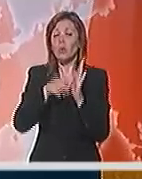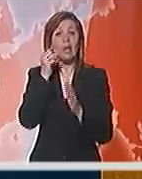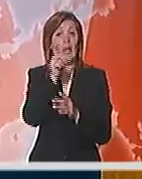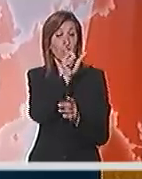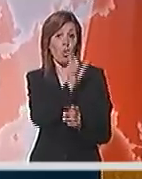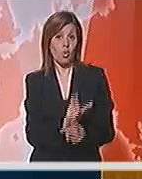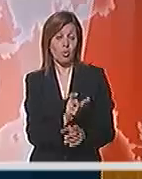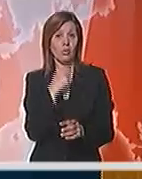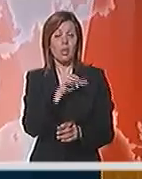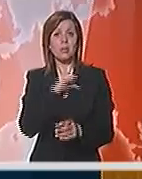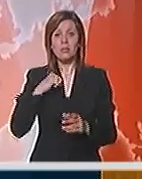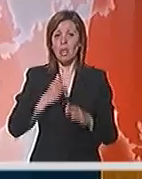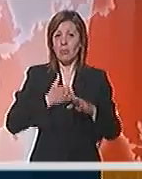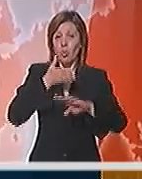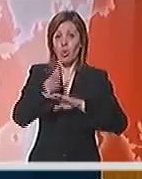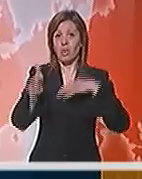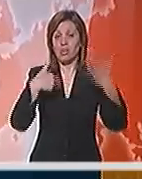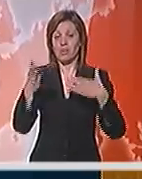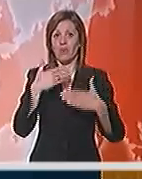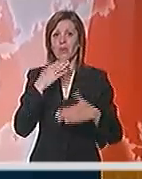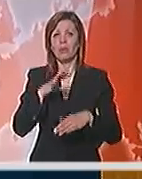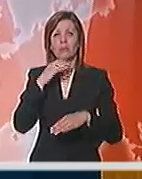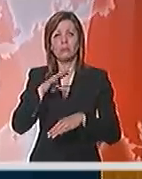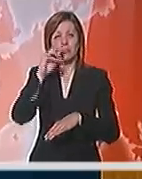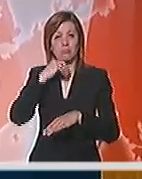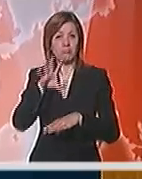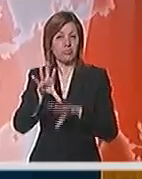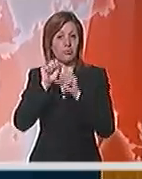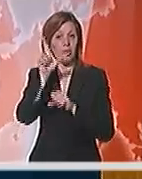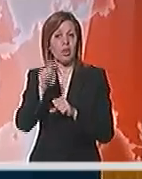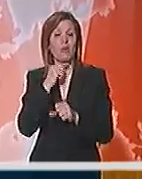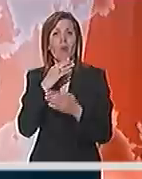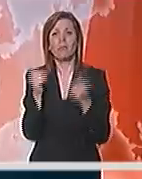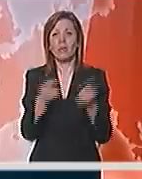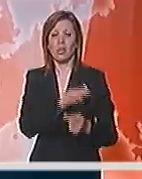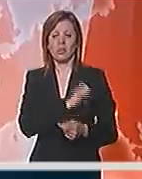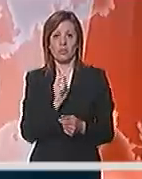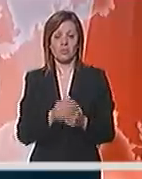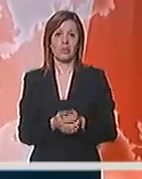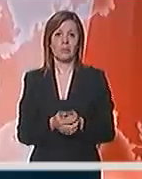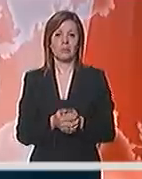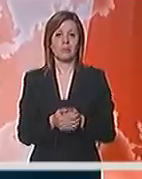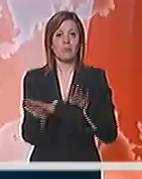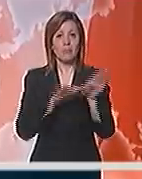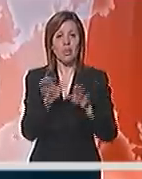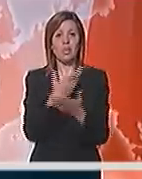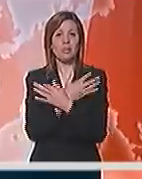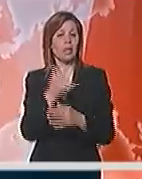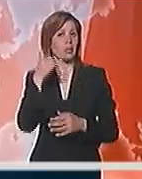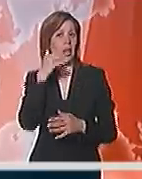oni na samom ulazu evidentirali lice koje je na potvjednici. Ministarka za